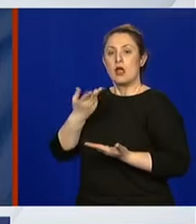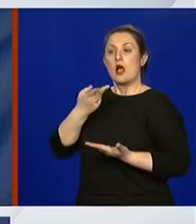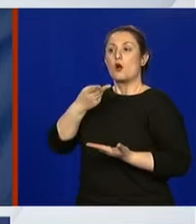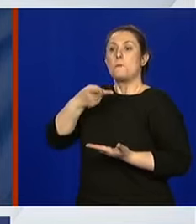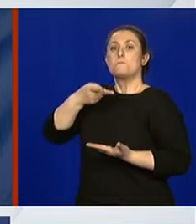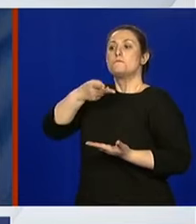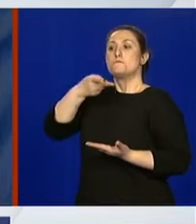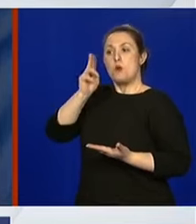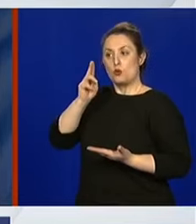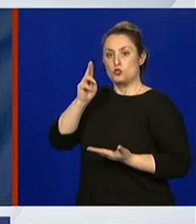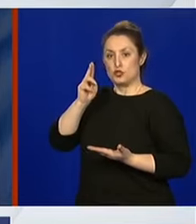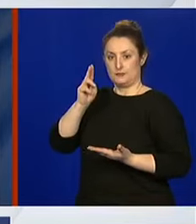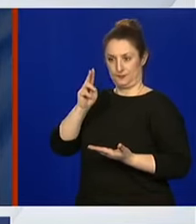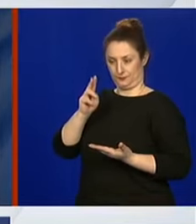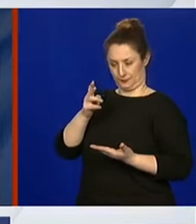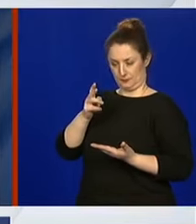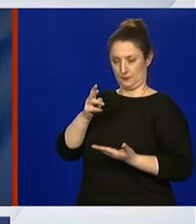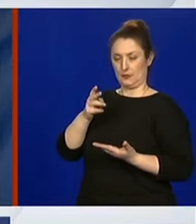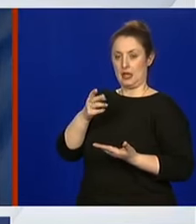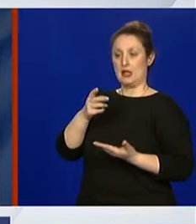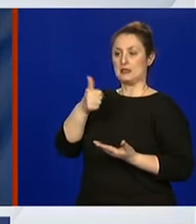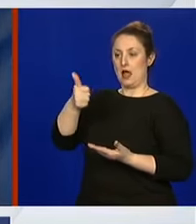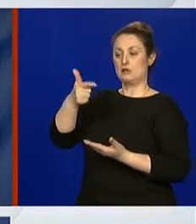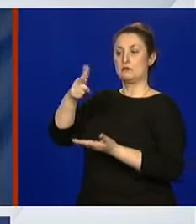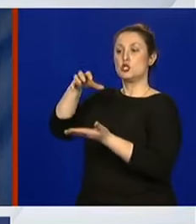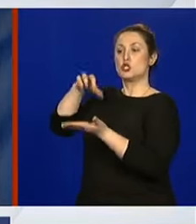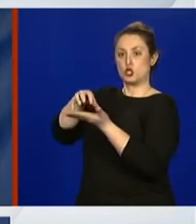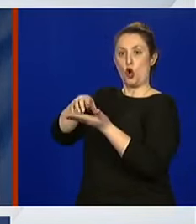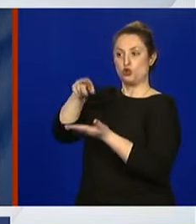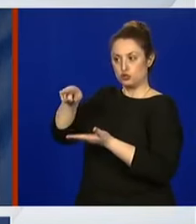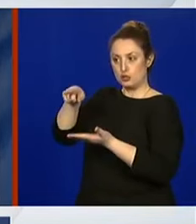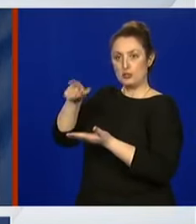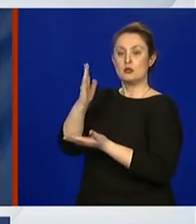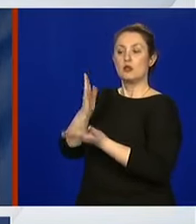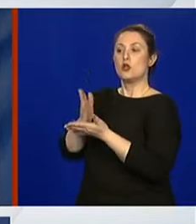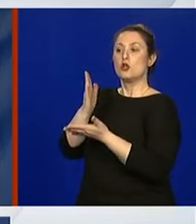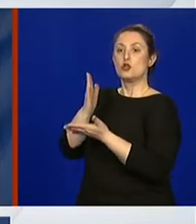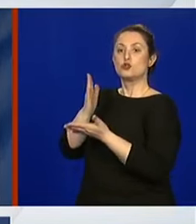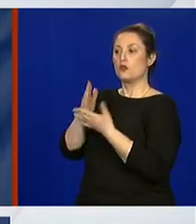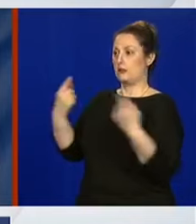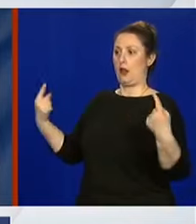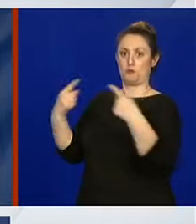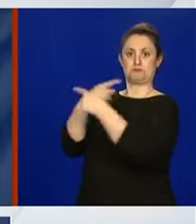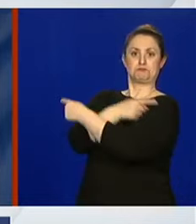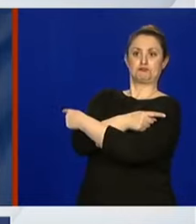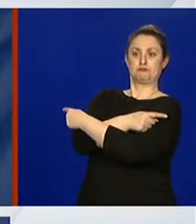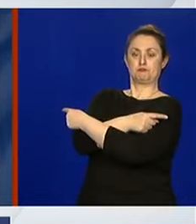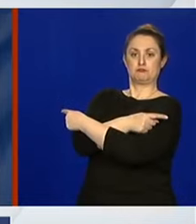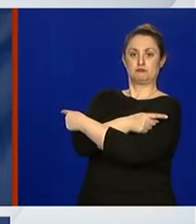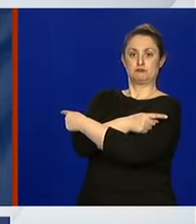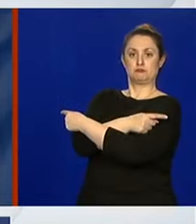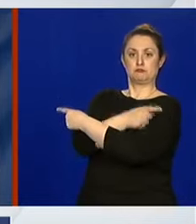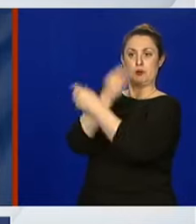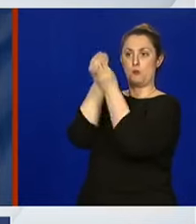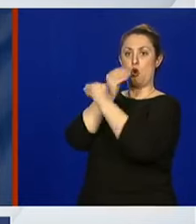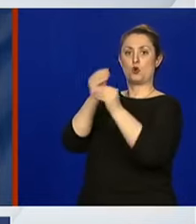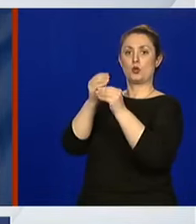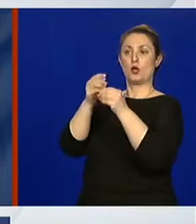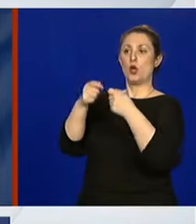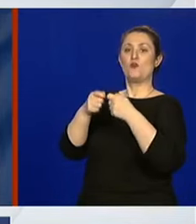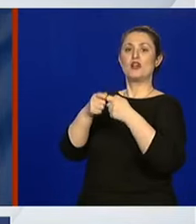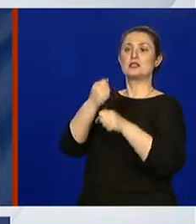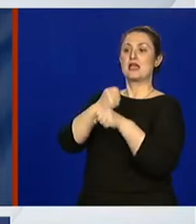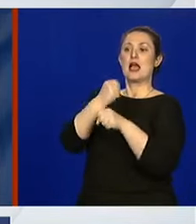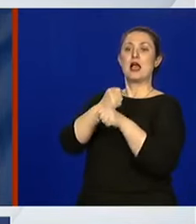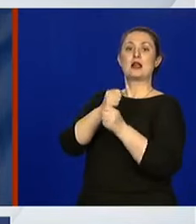prvo pitanje u jedno, kako je moguće da iz tožara još uvijek idu zapravo kontradiktorne poruke vezano uz radno vrijeme